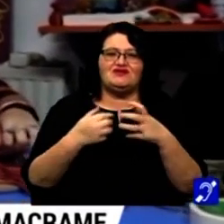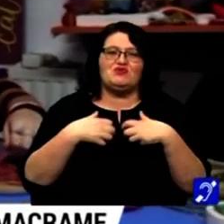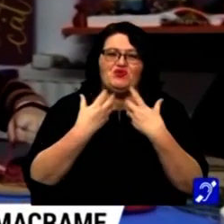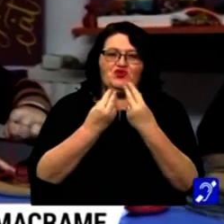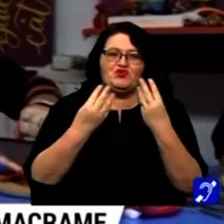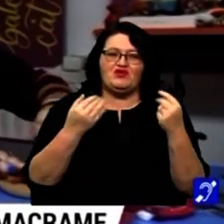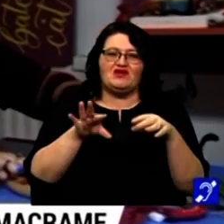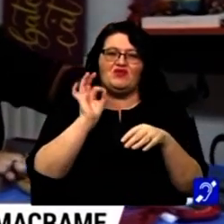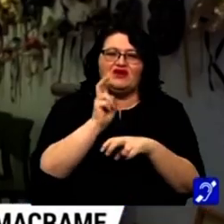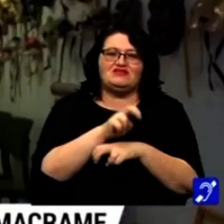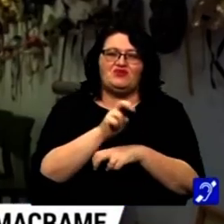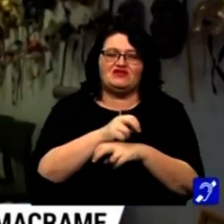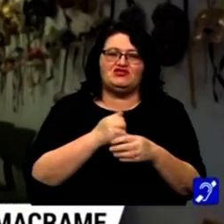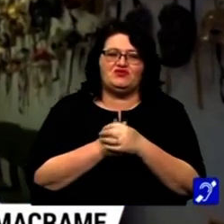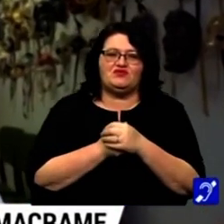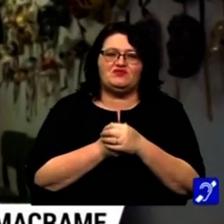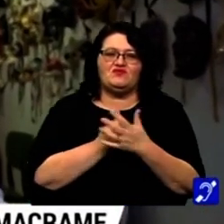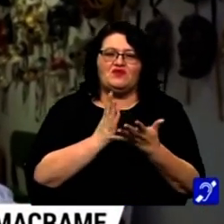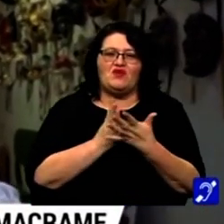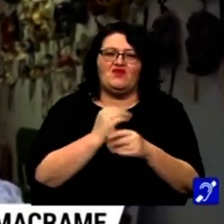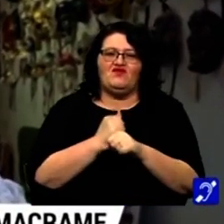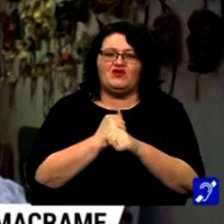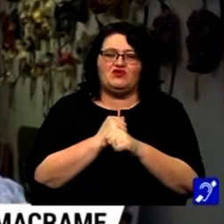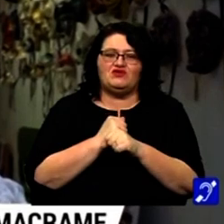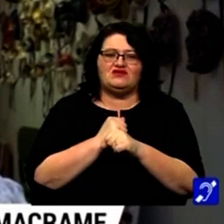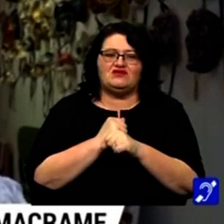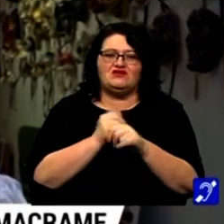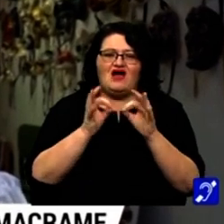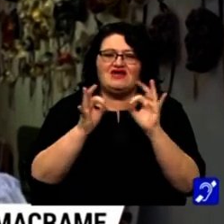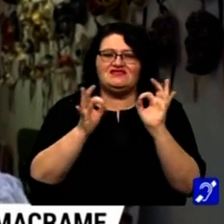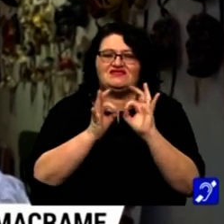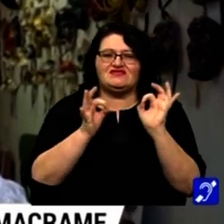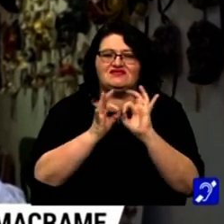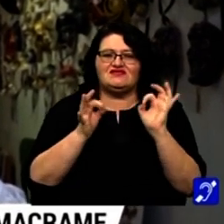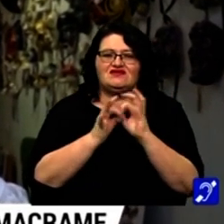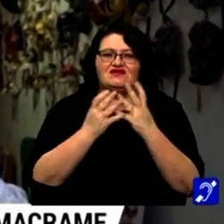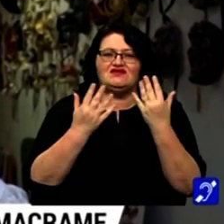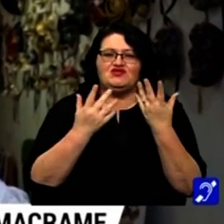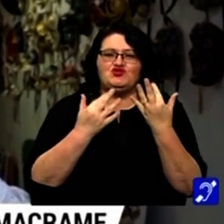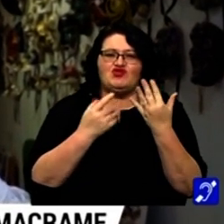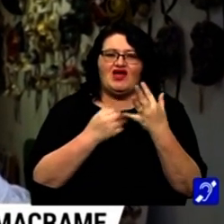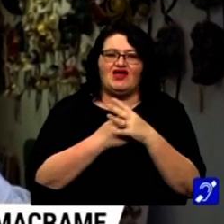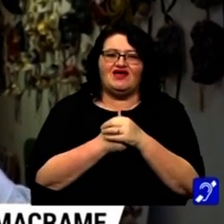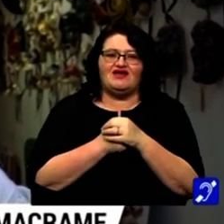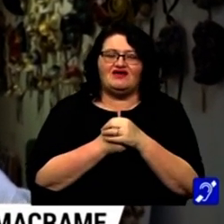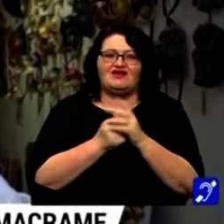bucur foarte mult că am ales să particip. Am făcut din ață niște